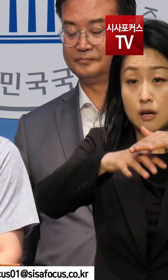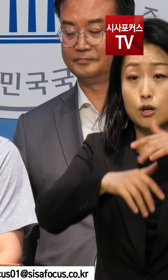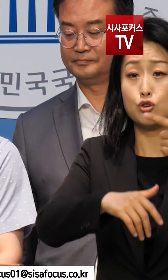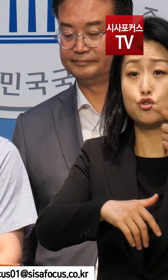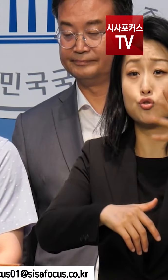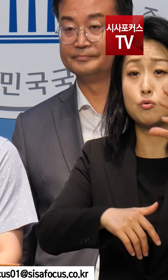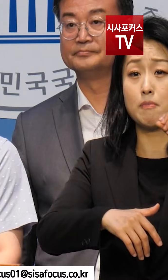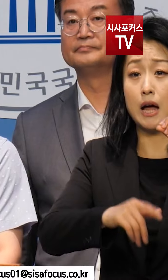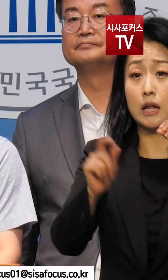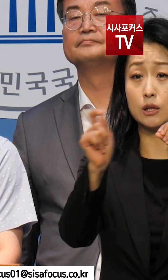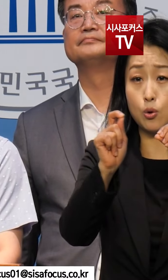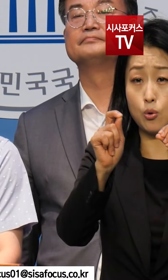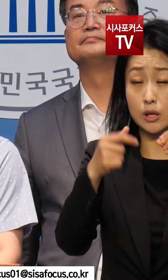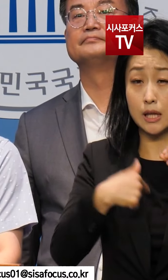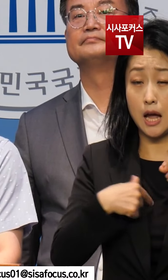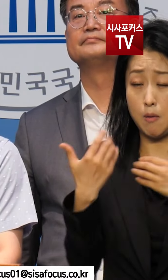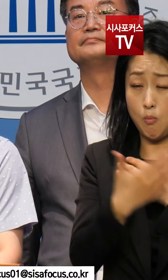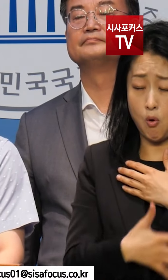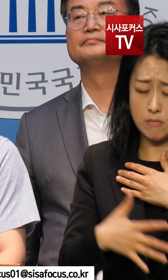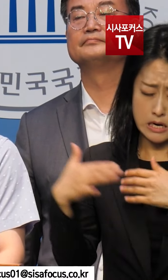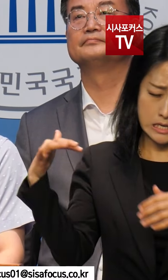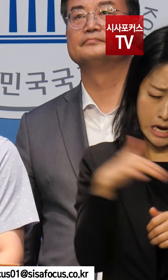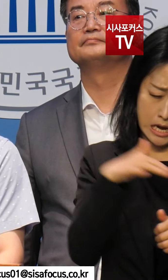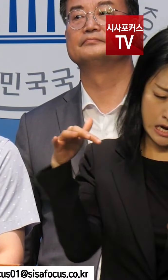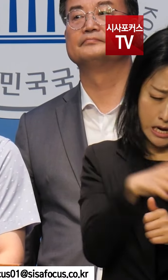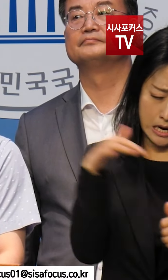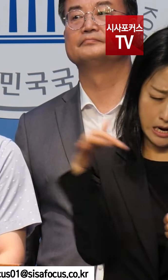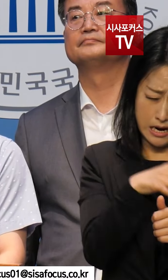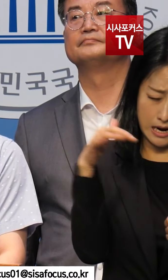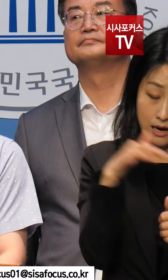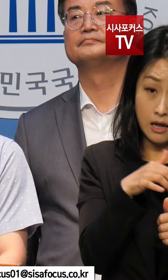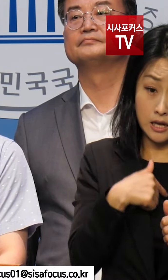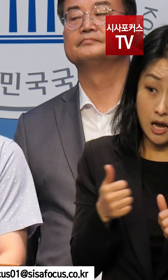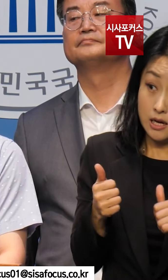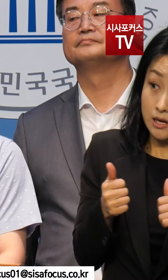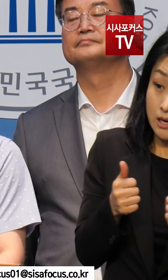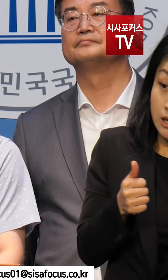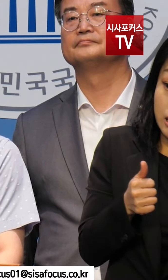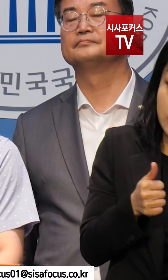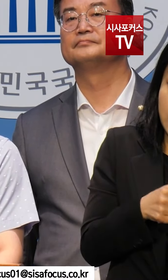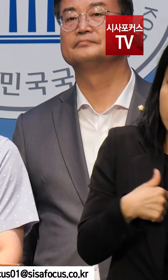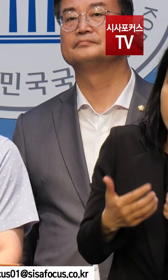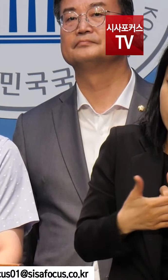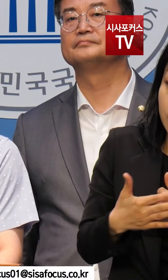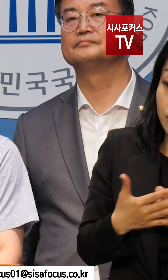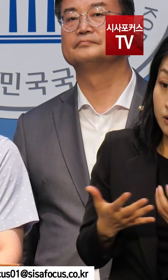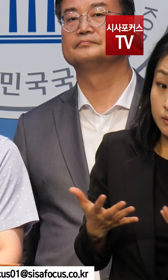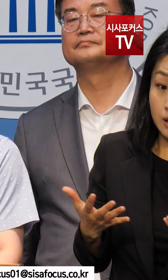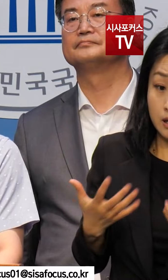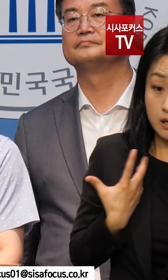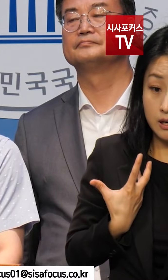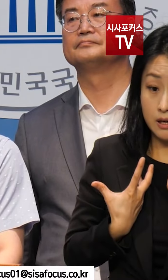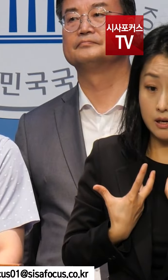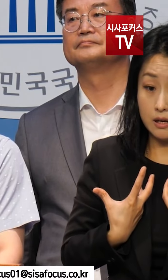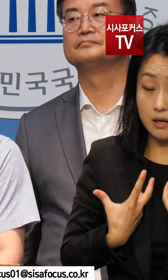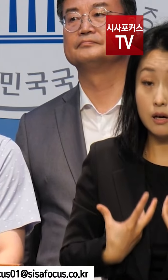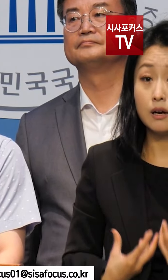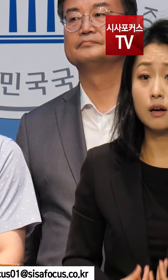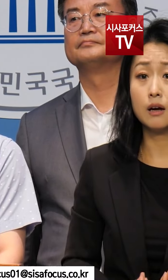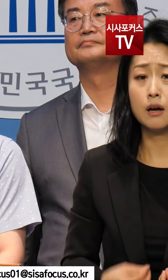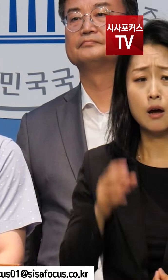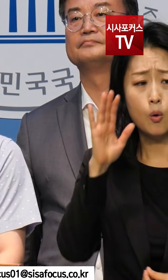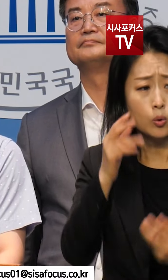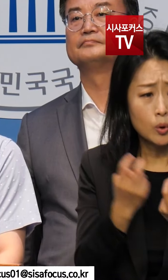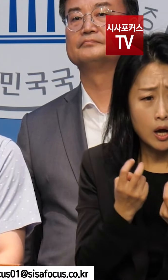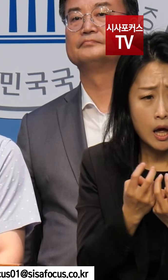지하차도 안에서 맨몸으로 맞았습니다. 죽을 수도 있겠다는 공포감, 아무도 도와주지 않을 거라는 전망감, 어떻게